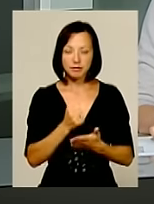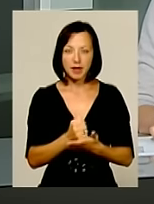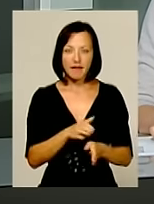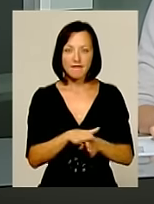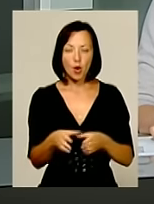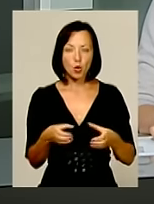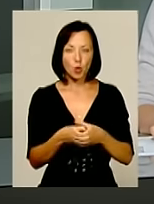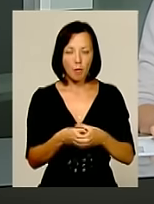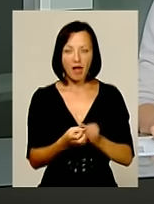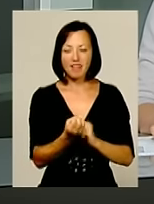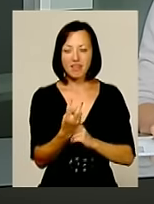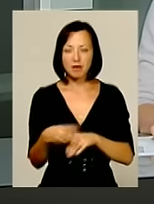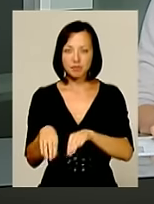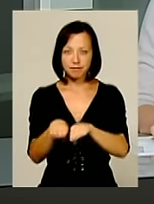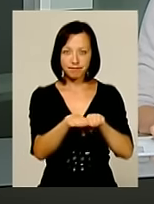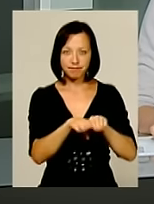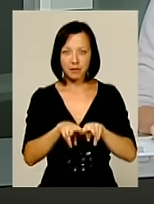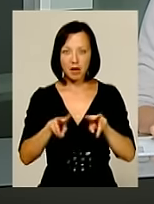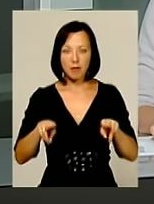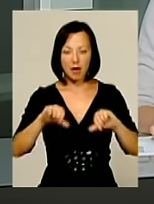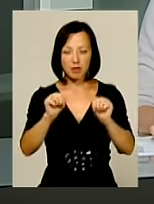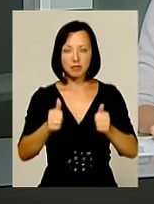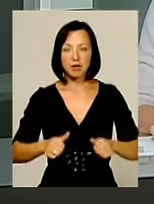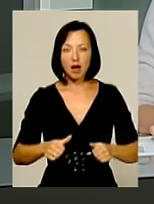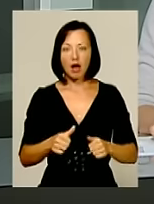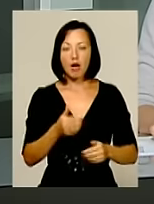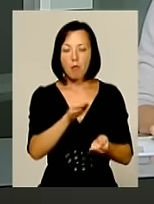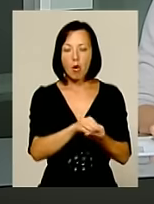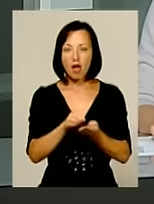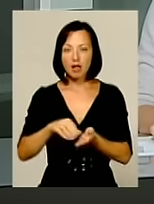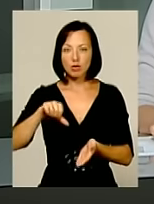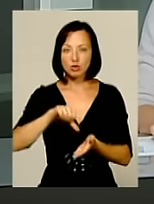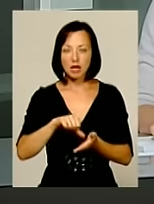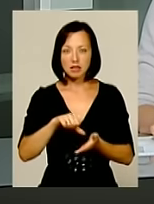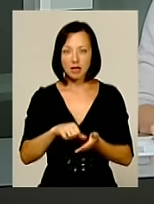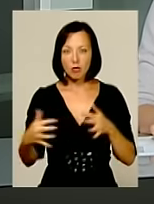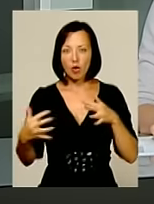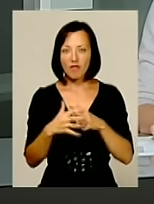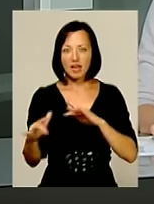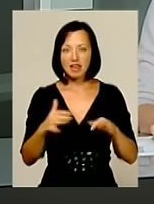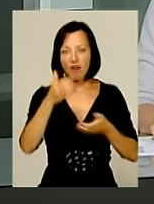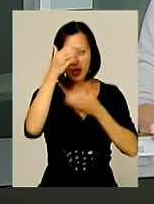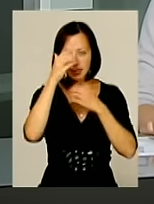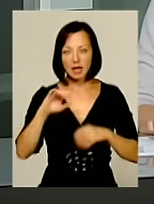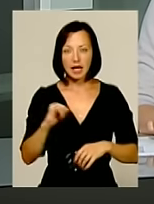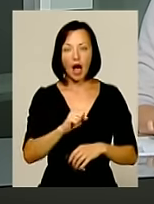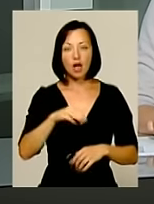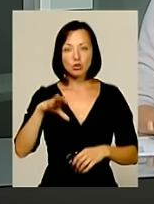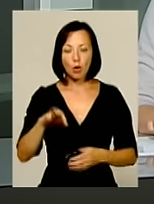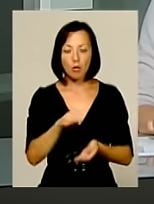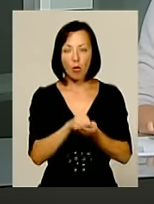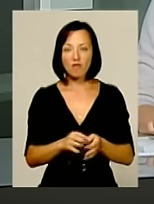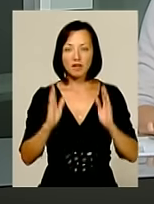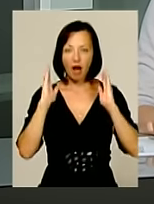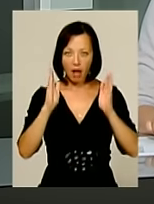12-ма однаковими надгробками облагородять могили АТО-вців та учасників бойових дій в Афганістані. Вони поховані на